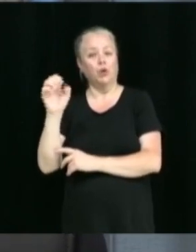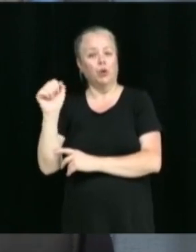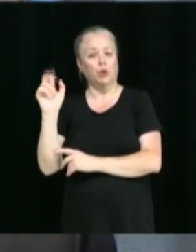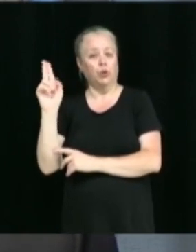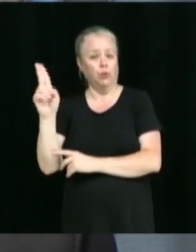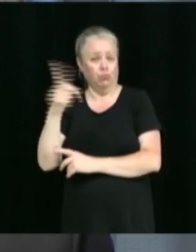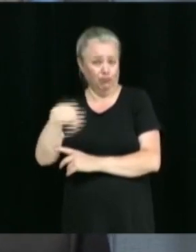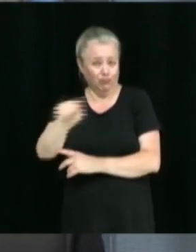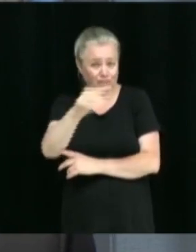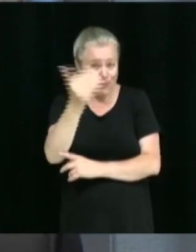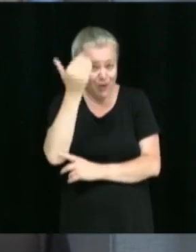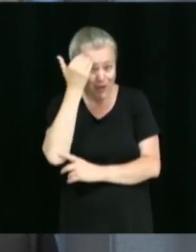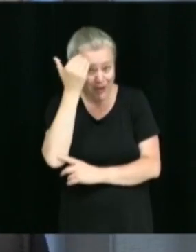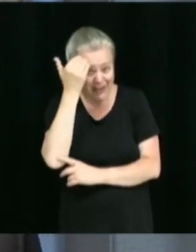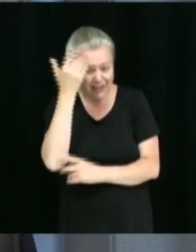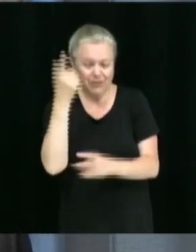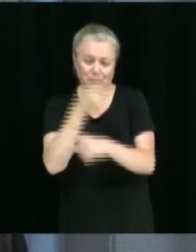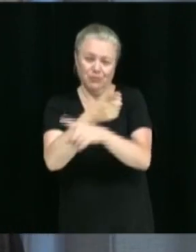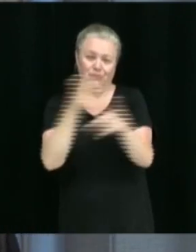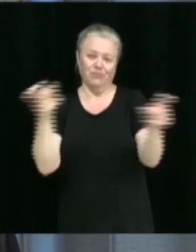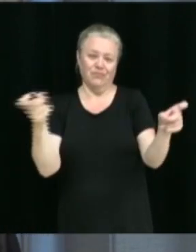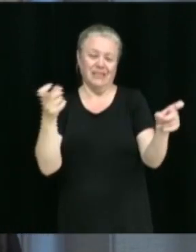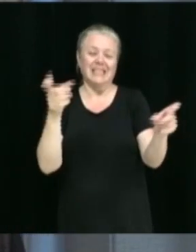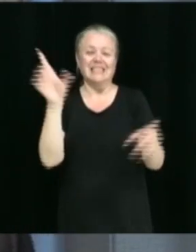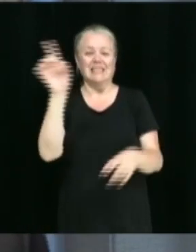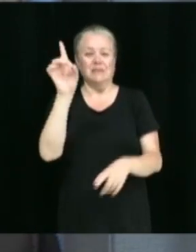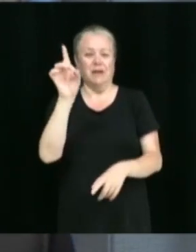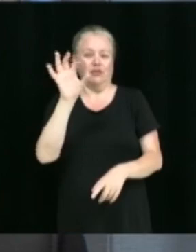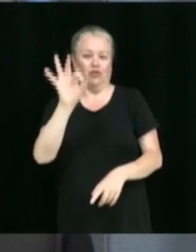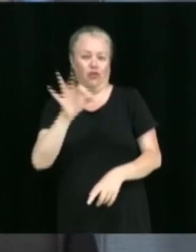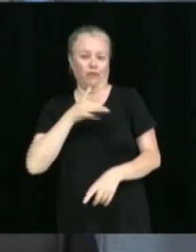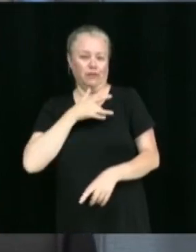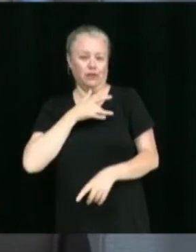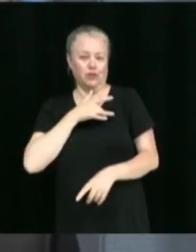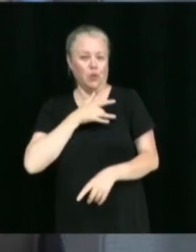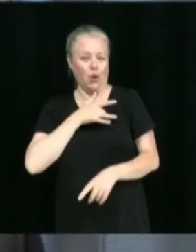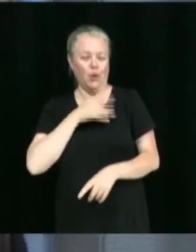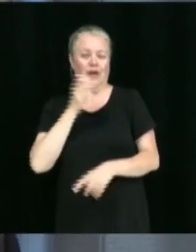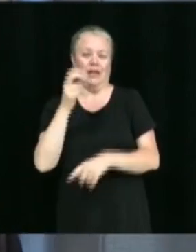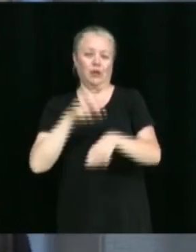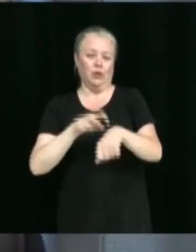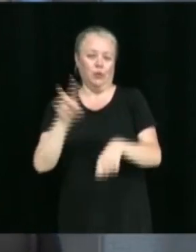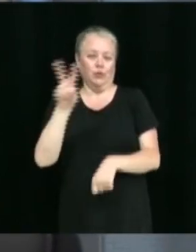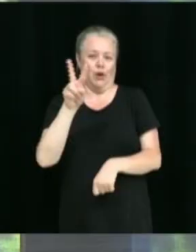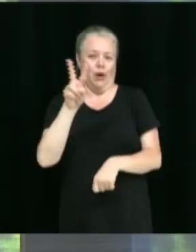c'est une invitation qui est lancée pour dimanche le 9 juin à 14 h au Parc Bellevue.